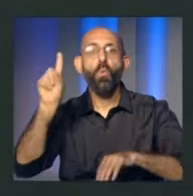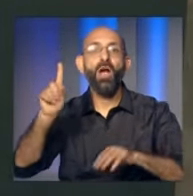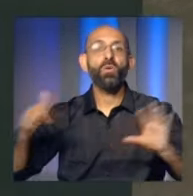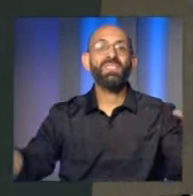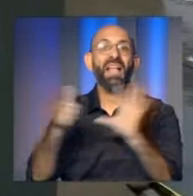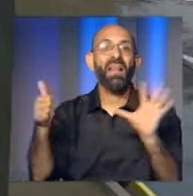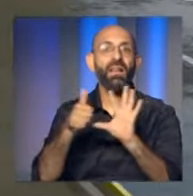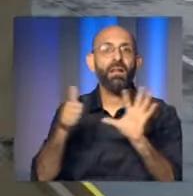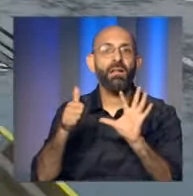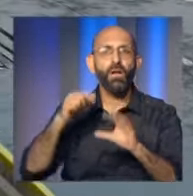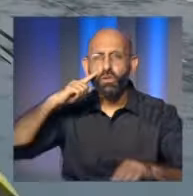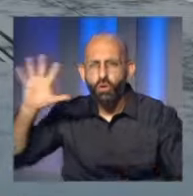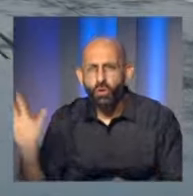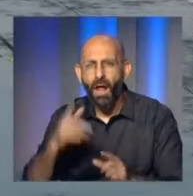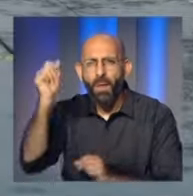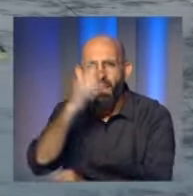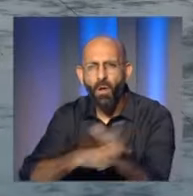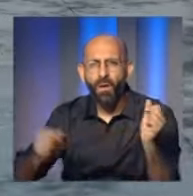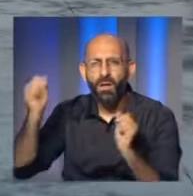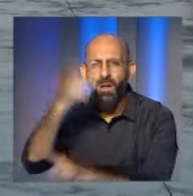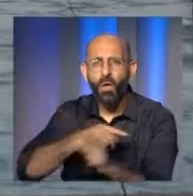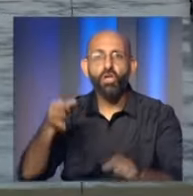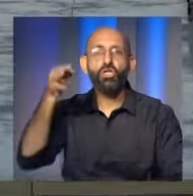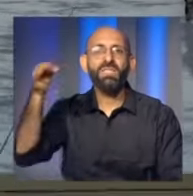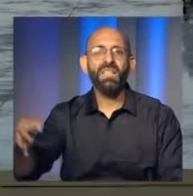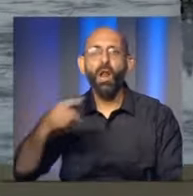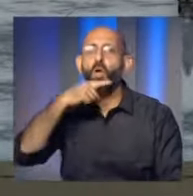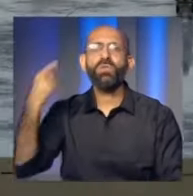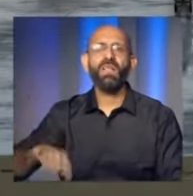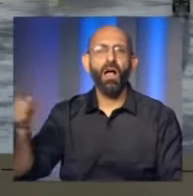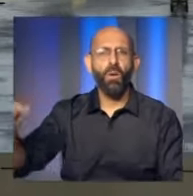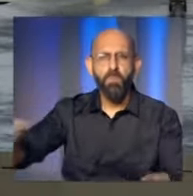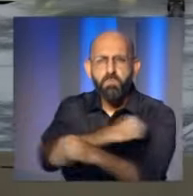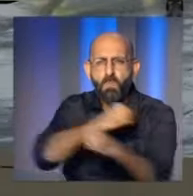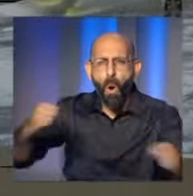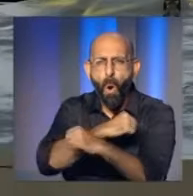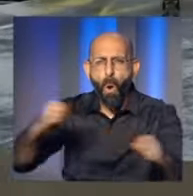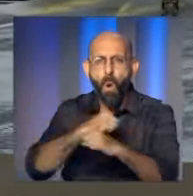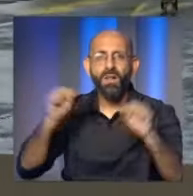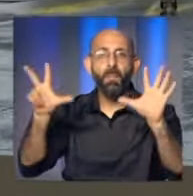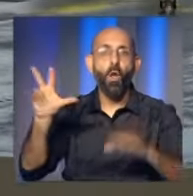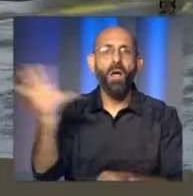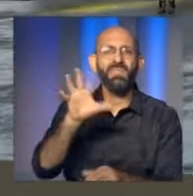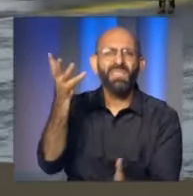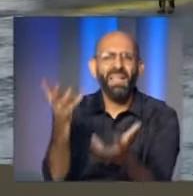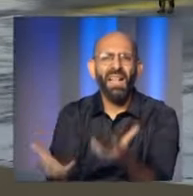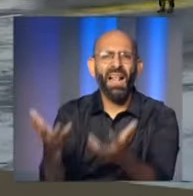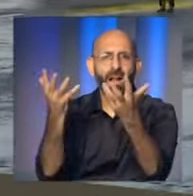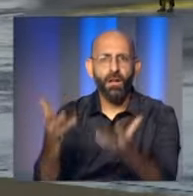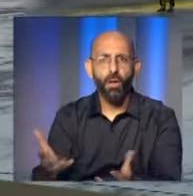في موقع التجارب النووية سوخينوز في جزيرة نوفايا زمليا روسيا